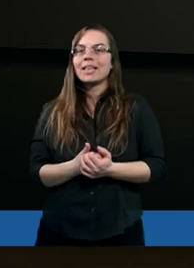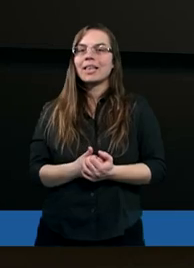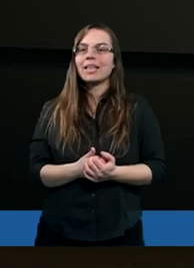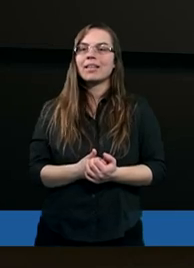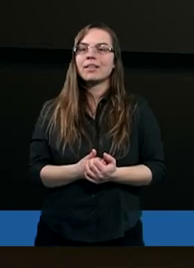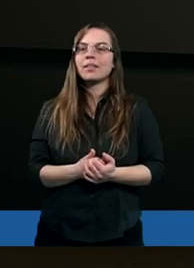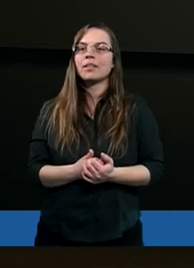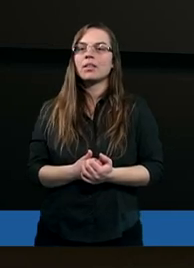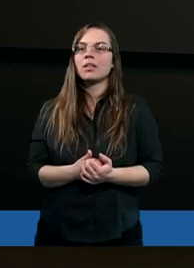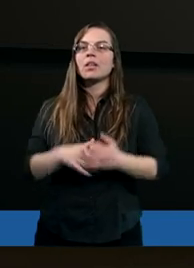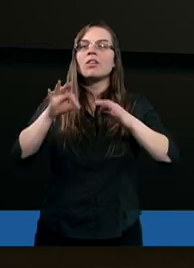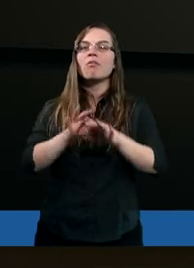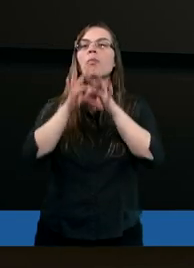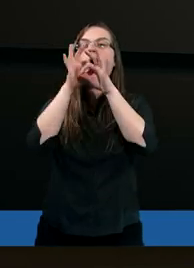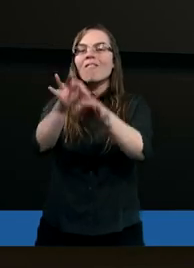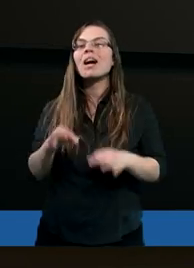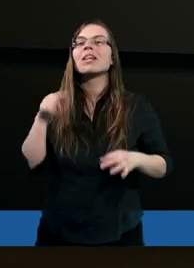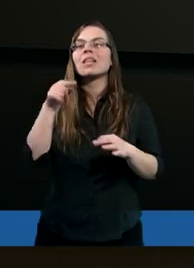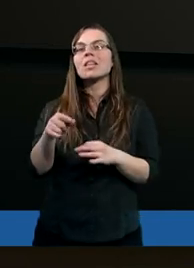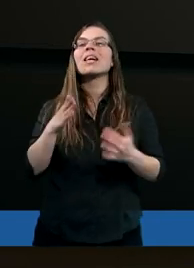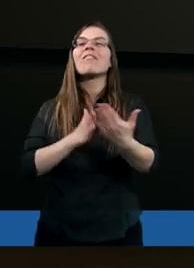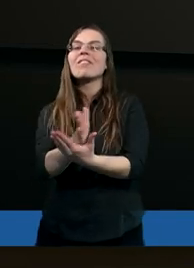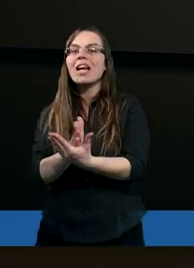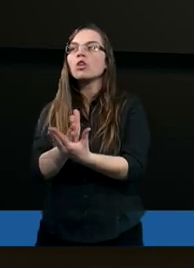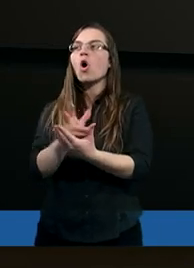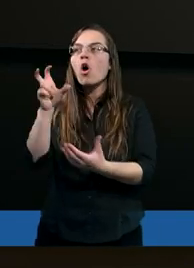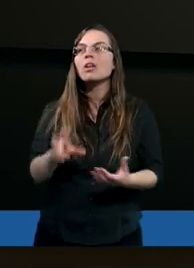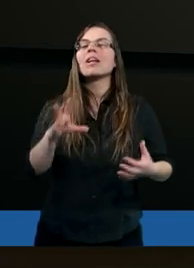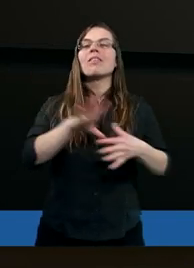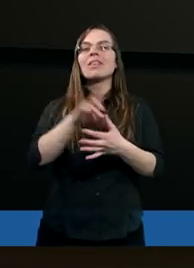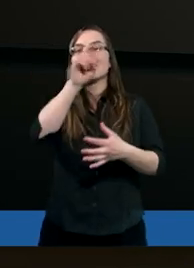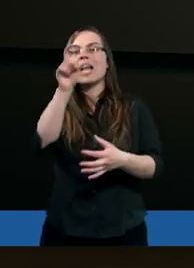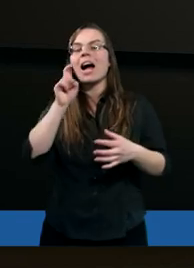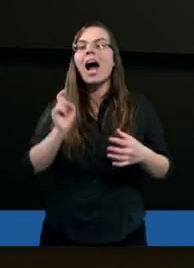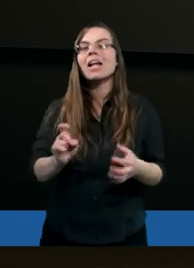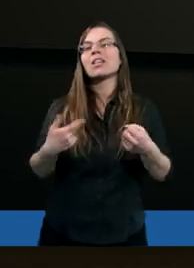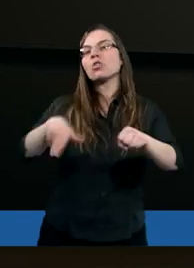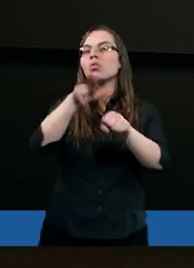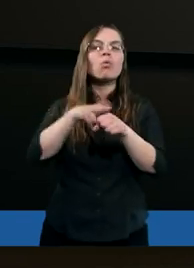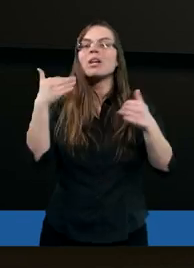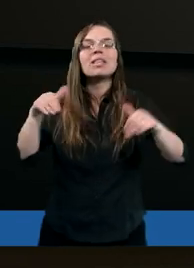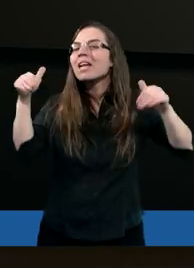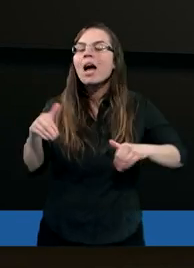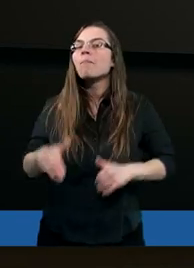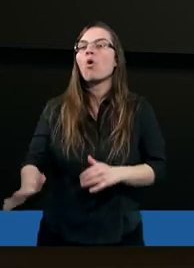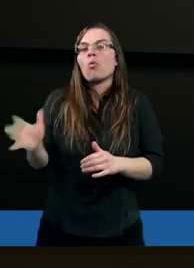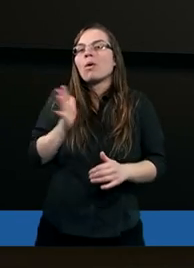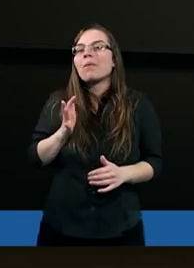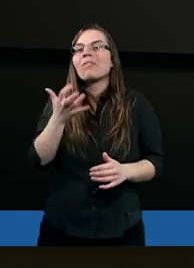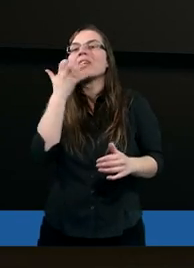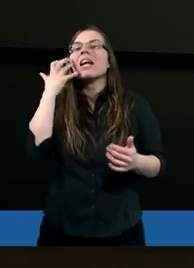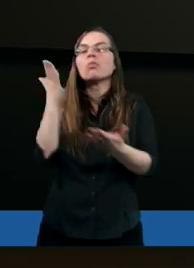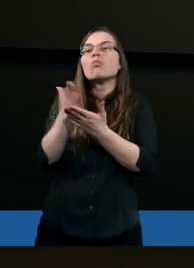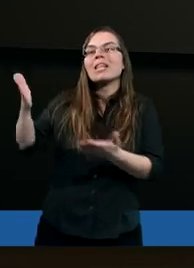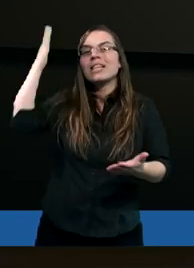wprowadza tych wierzących w zagadnienia, które nie mogły być im wcześniej